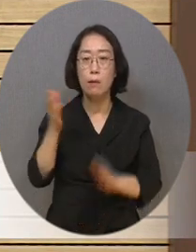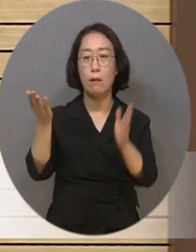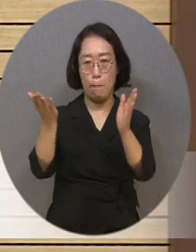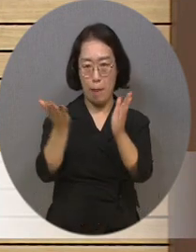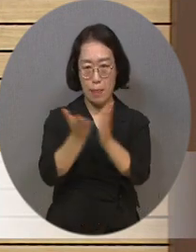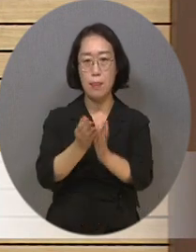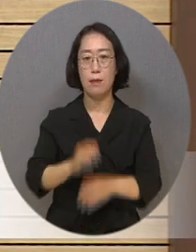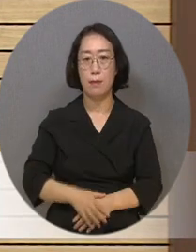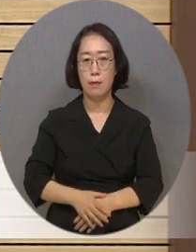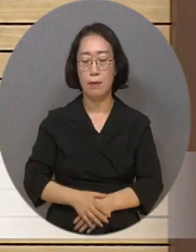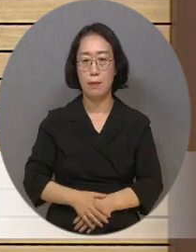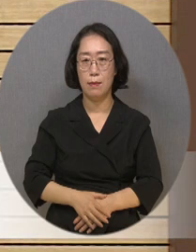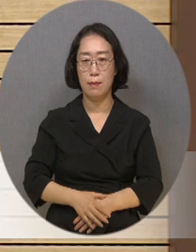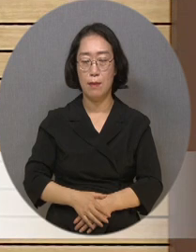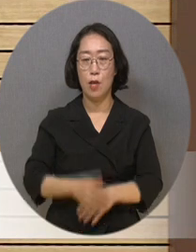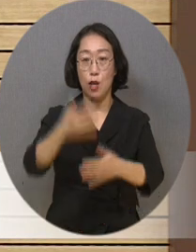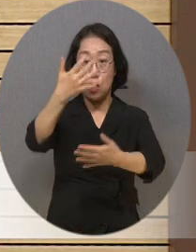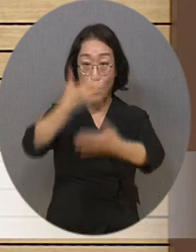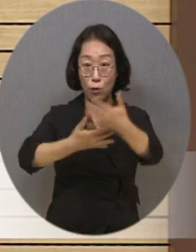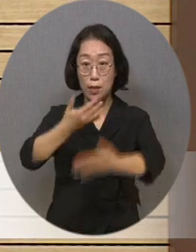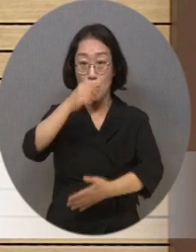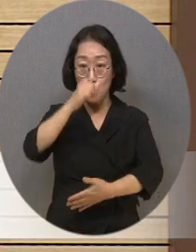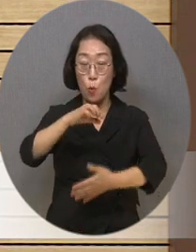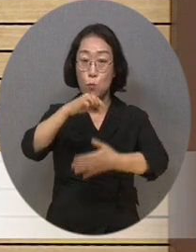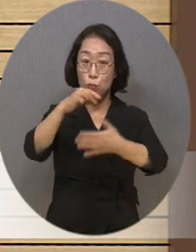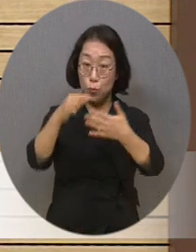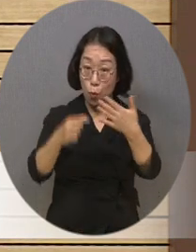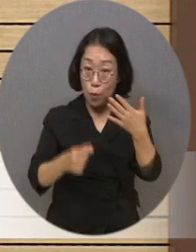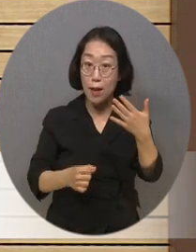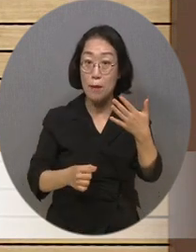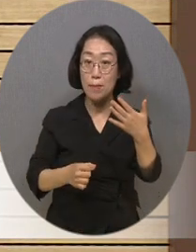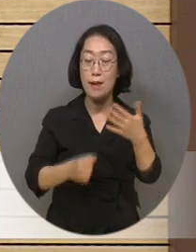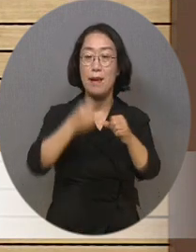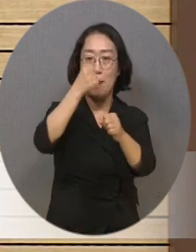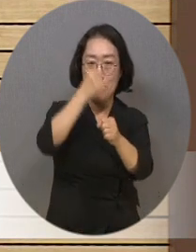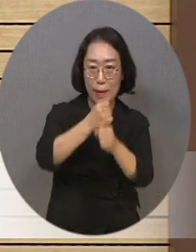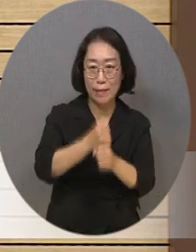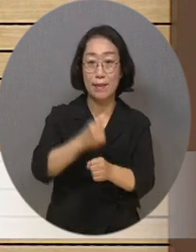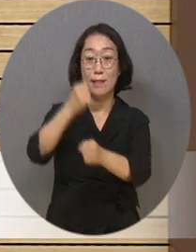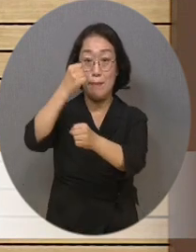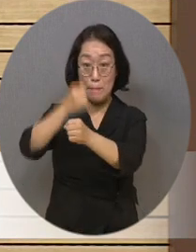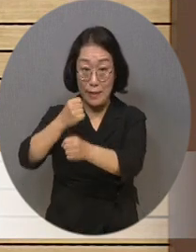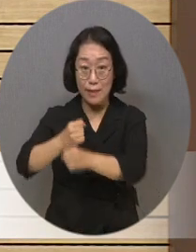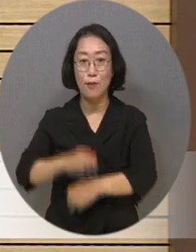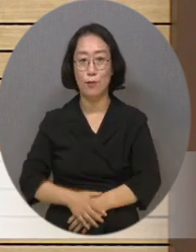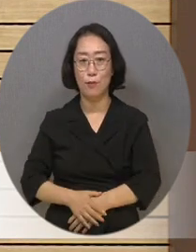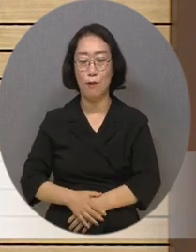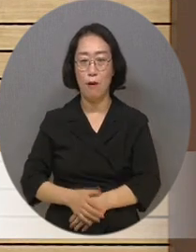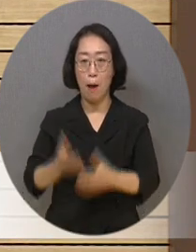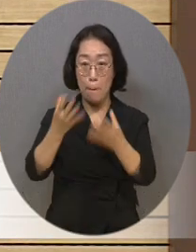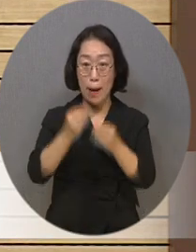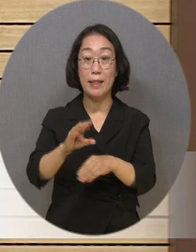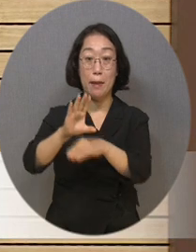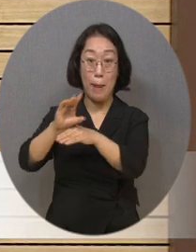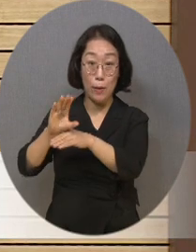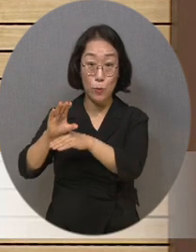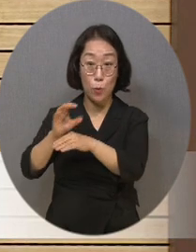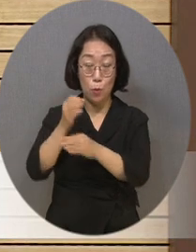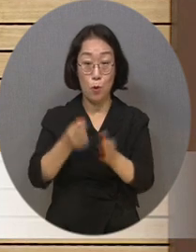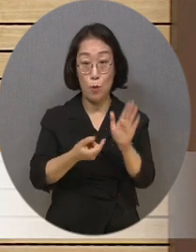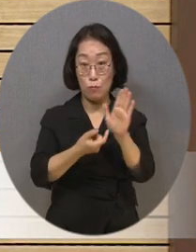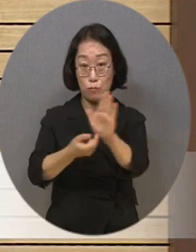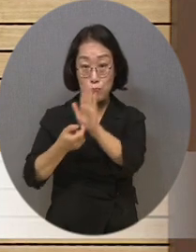욕구를 충족시키기 위해서 좋은 프로그램을 개발해서 방영을 많이